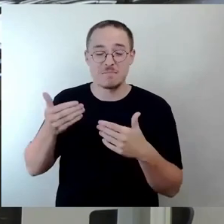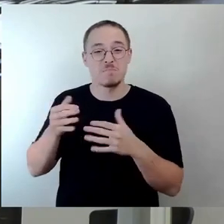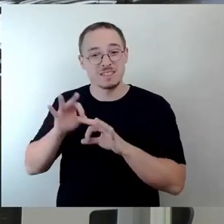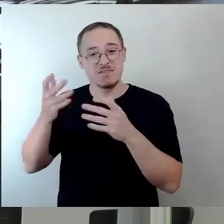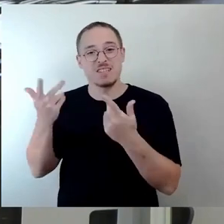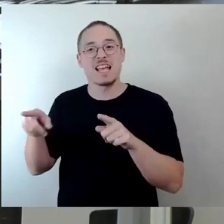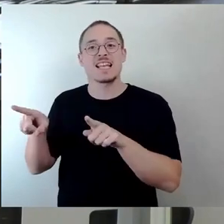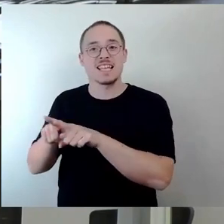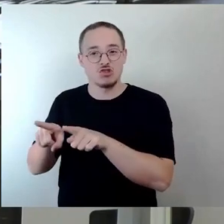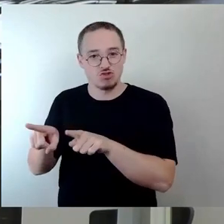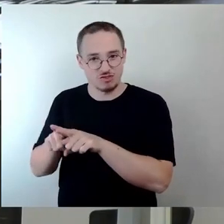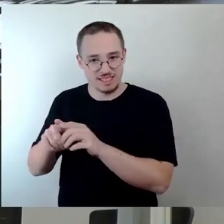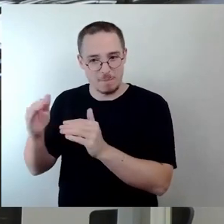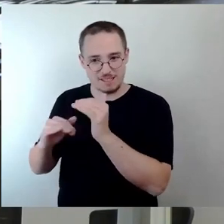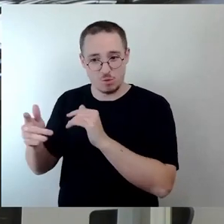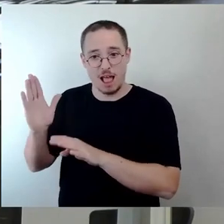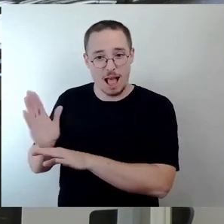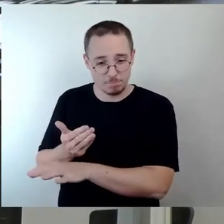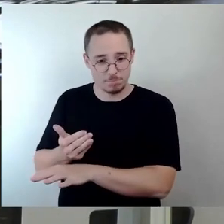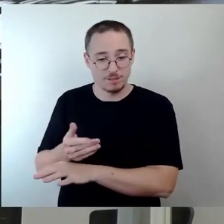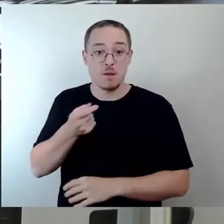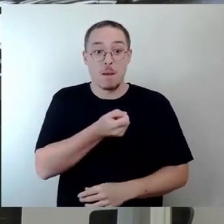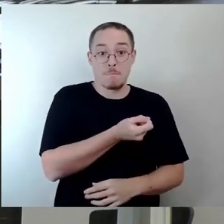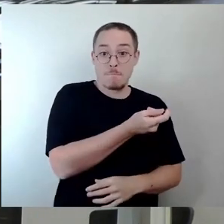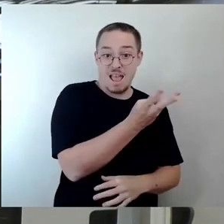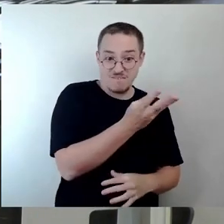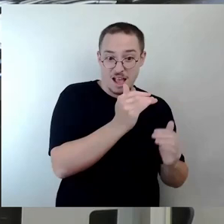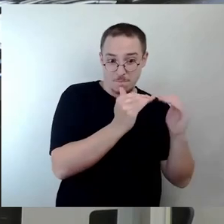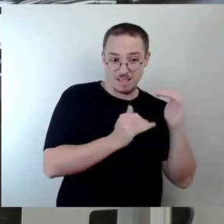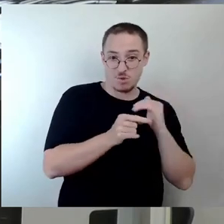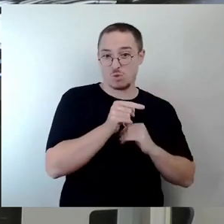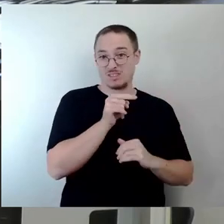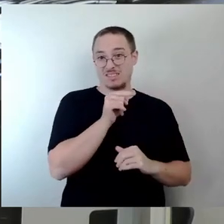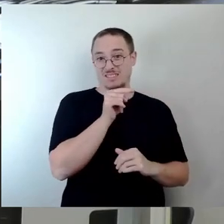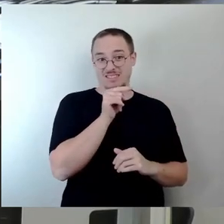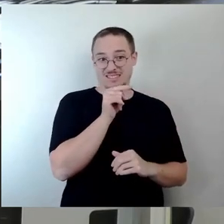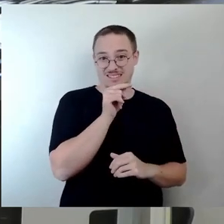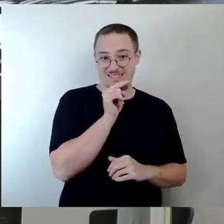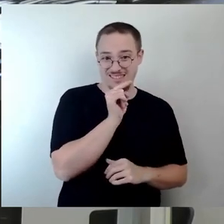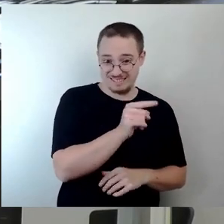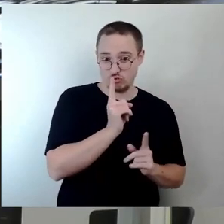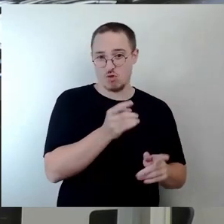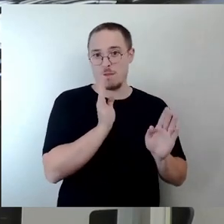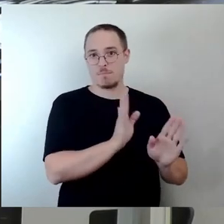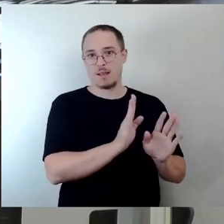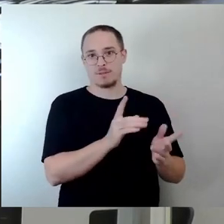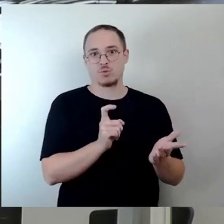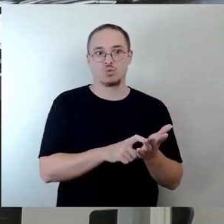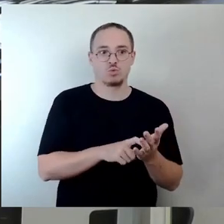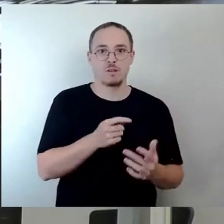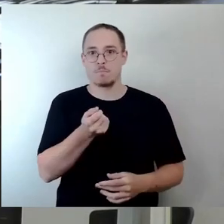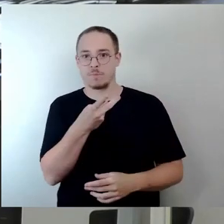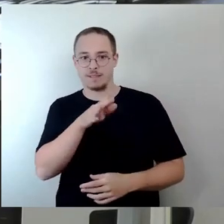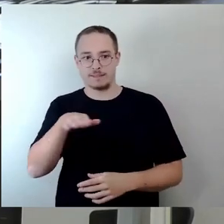Mehrfachfächerermäßigung, weil die nämlich bedeutet, dass einzelne Kinder dann für mehrere Sachen, die machen, spielen ihren Musikunterricht,